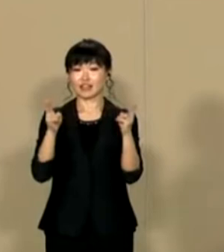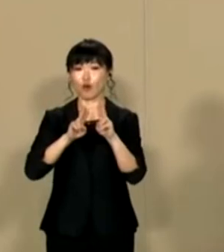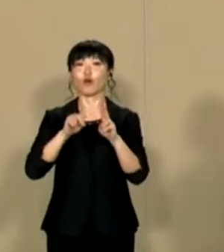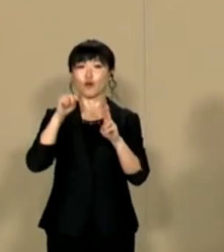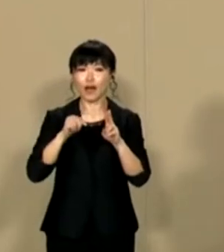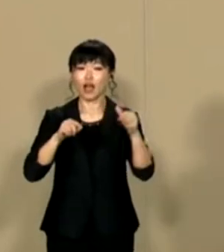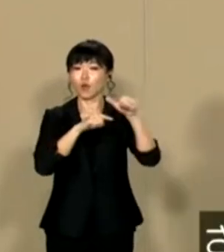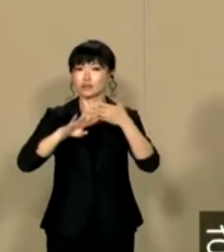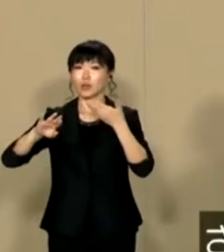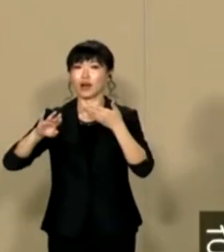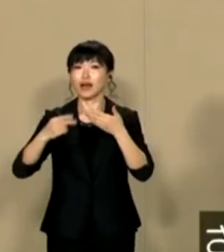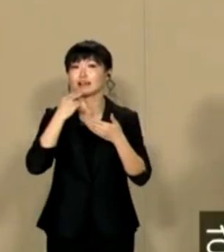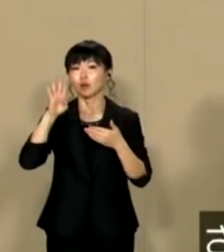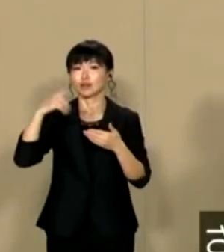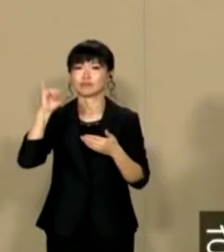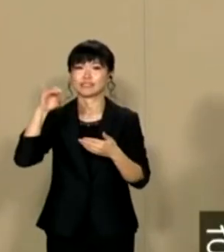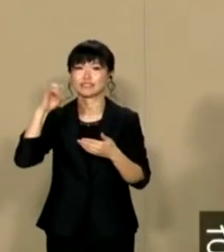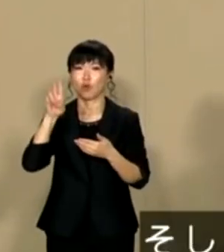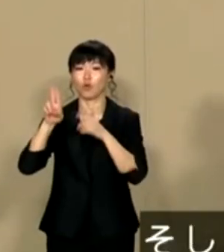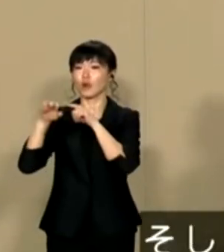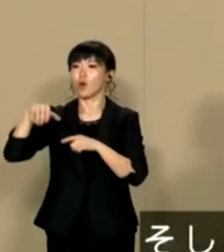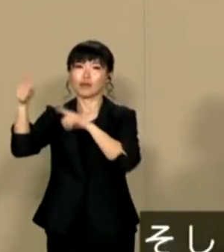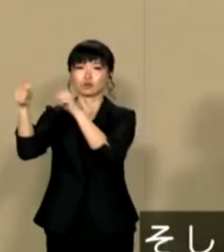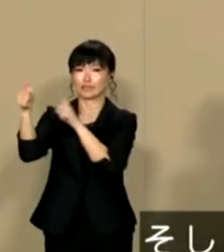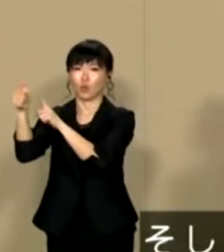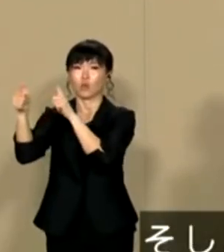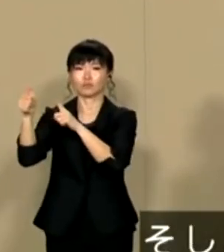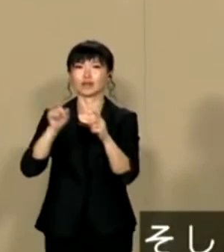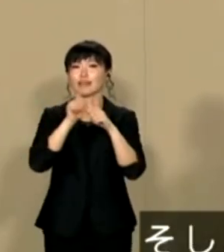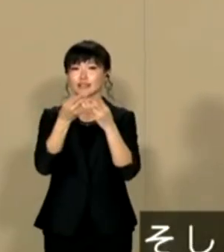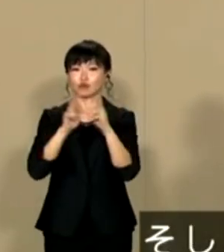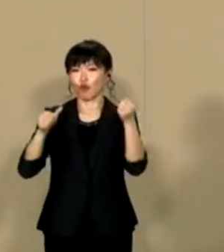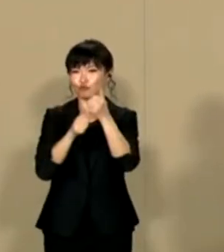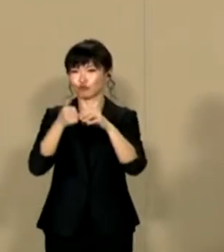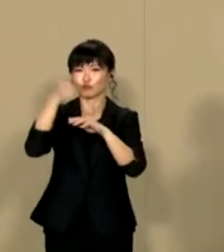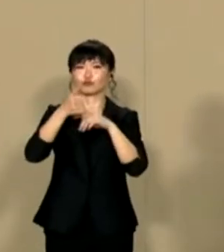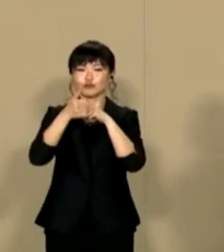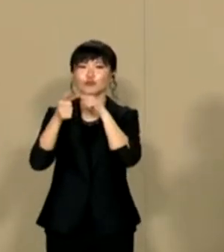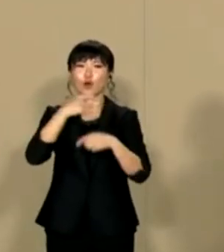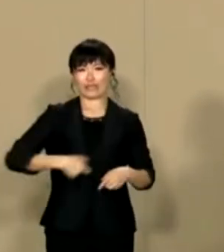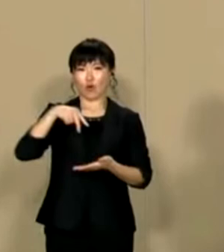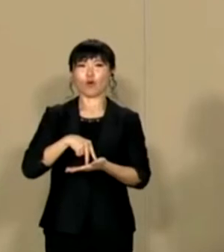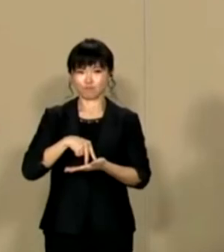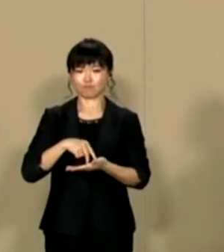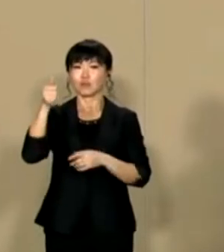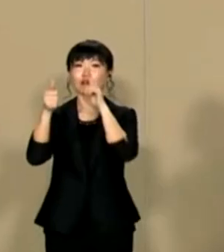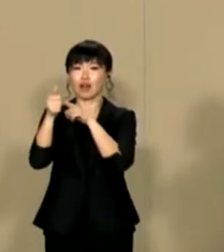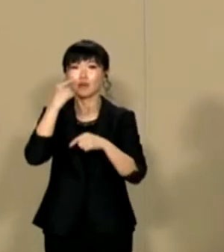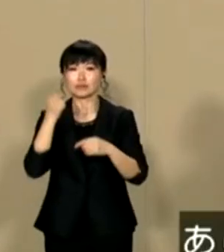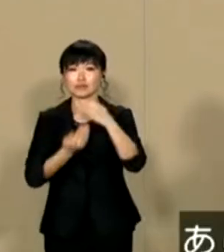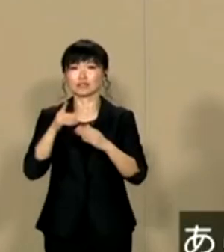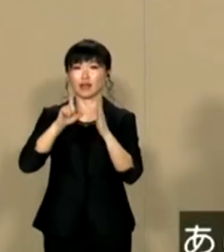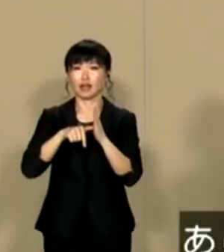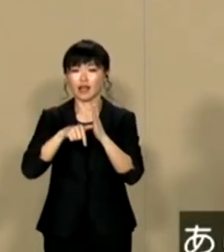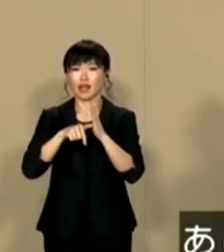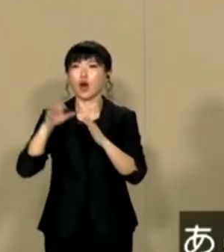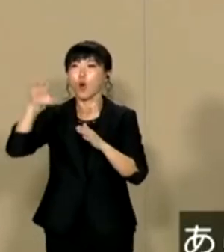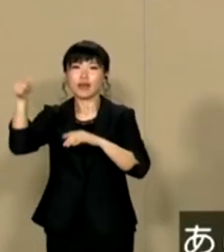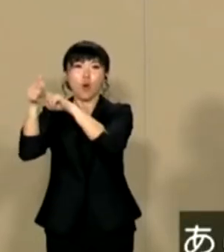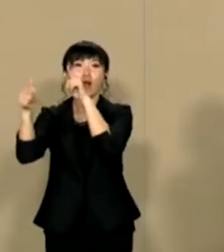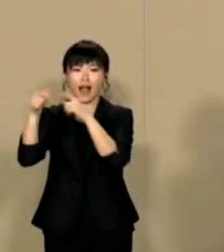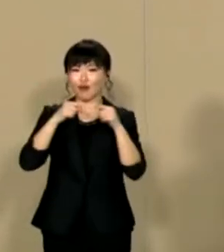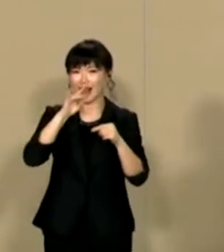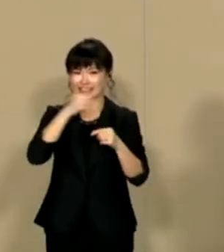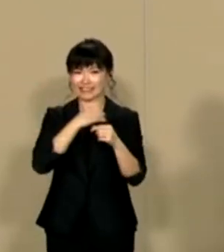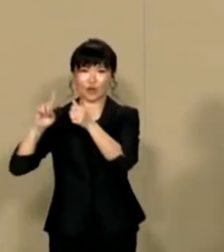NHK党はこの5人の他にも斉藤健一郎という堀江門の秘そしてNHK党の副党首をしている堀江門のの斉藤健一郎が立候補しております斉藤健一郎が当選した暁にはあの堀江門が